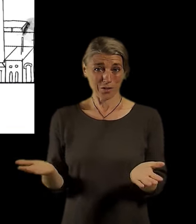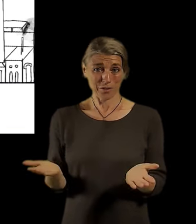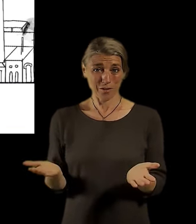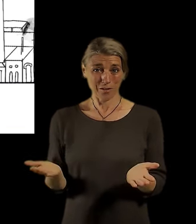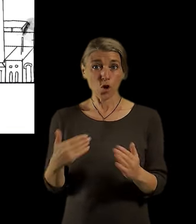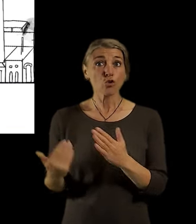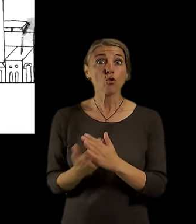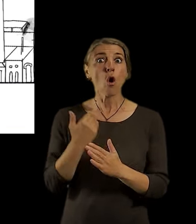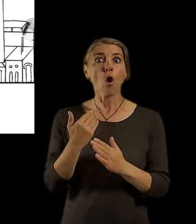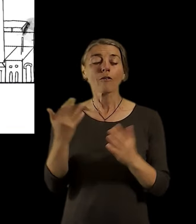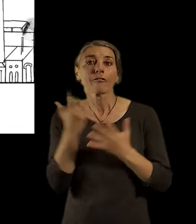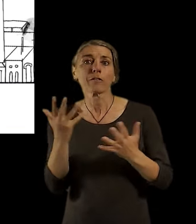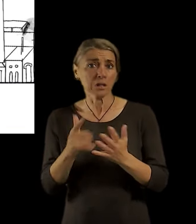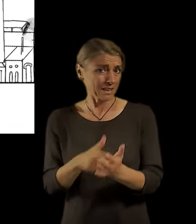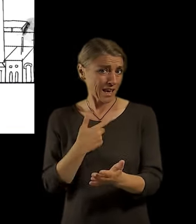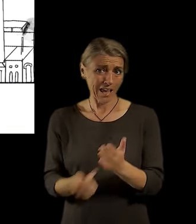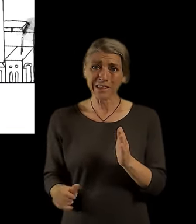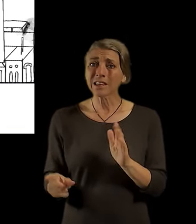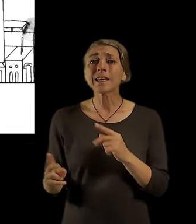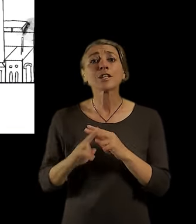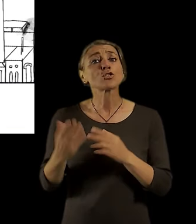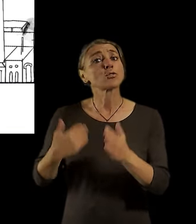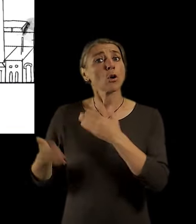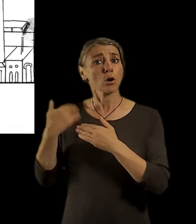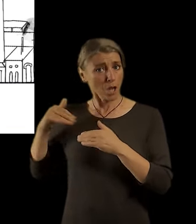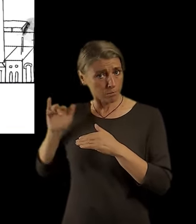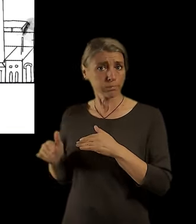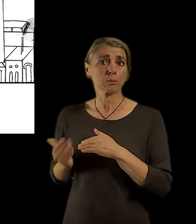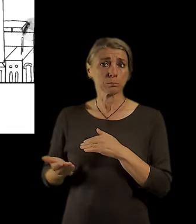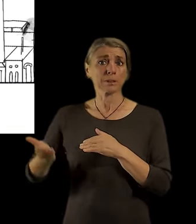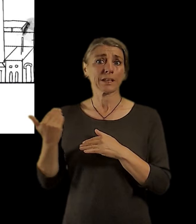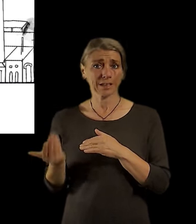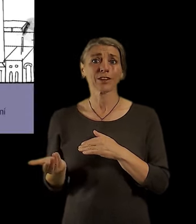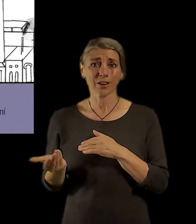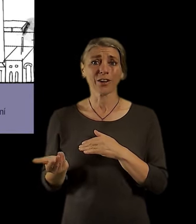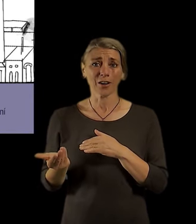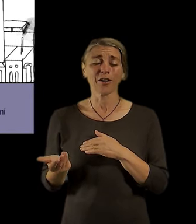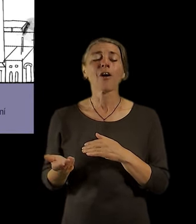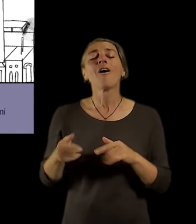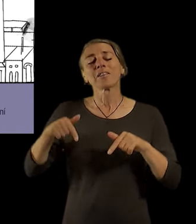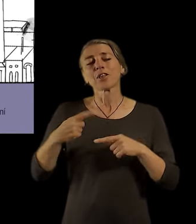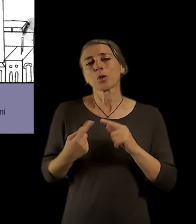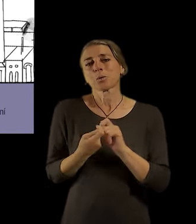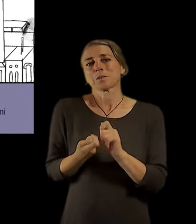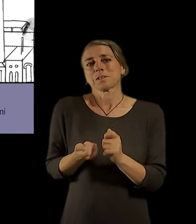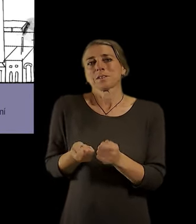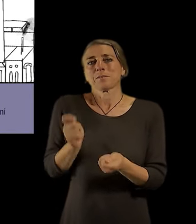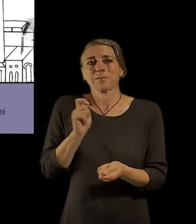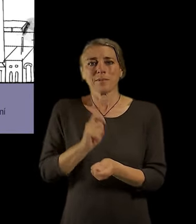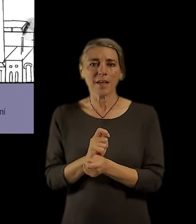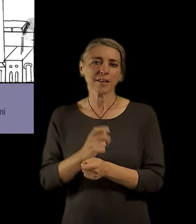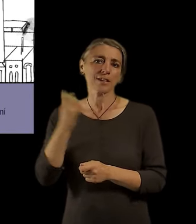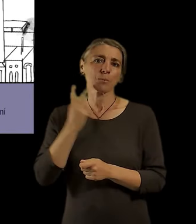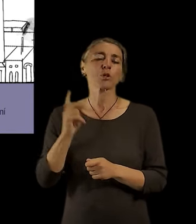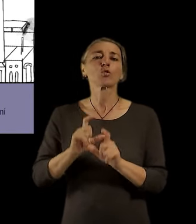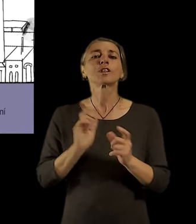proměnilo to město modernistické, které koncipovali to oddělení těch hlavních funkcí. Tady